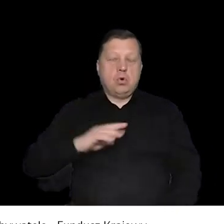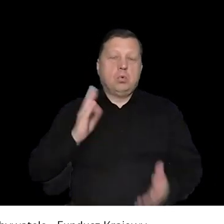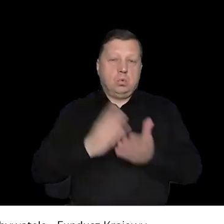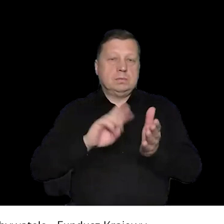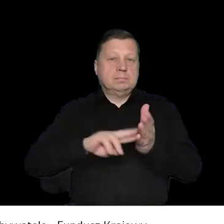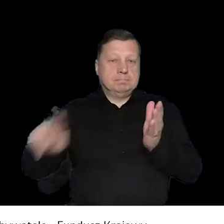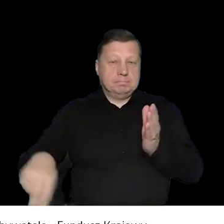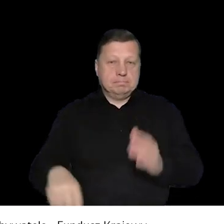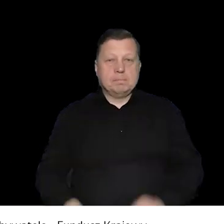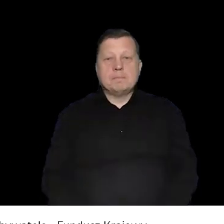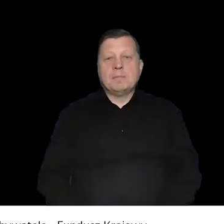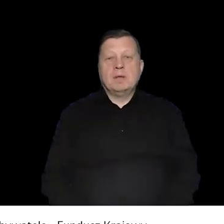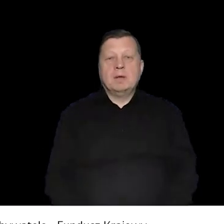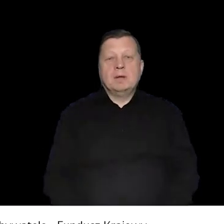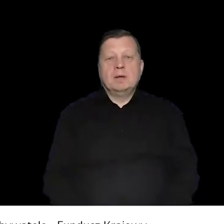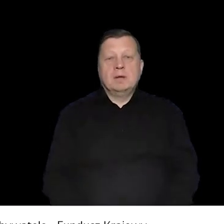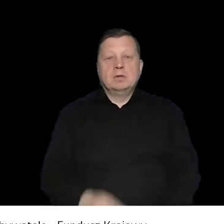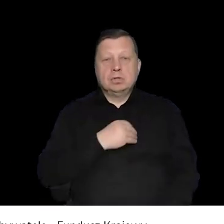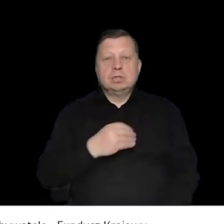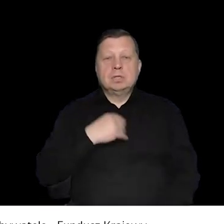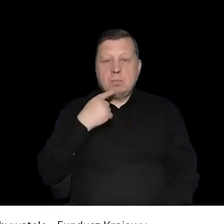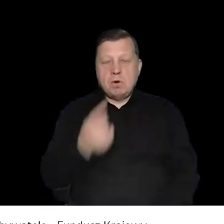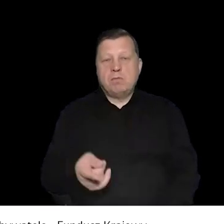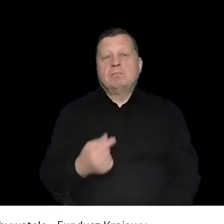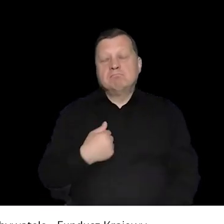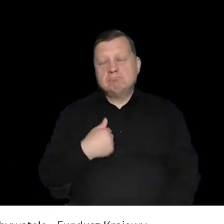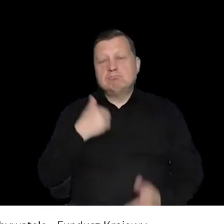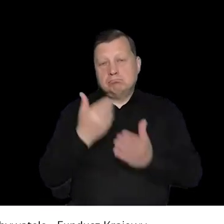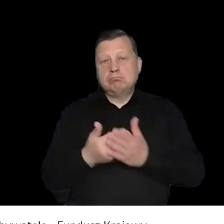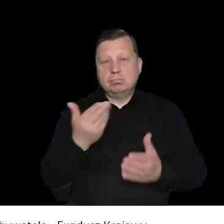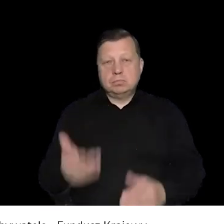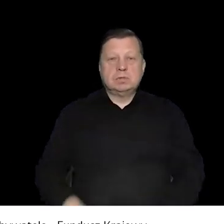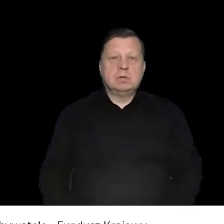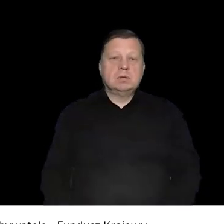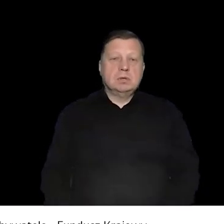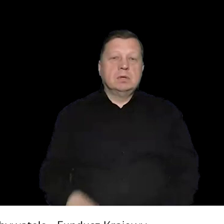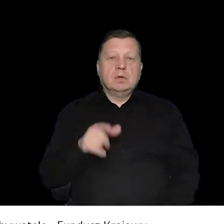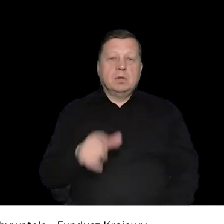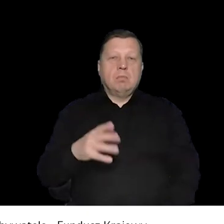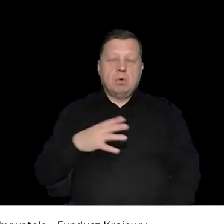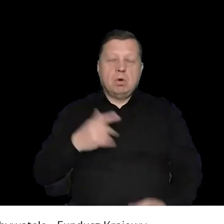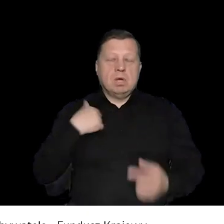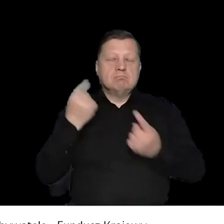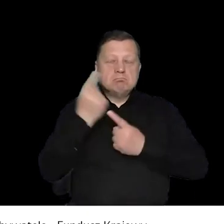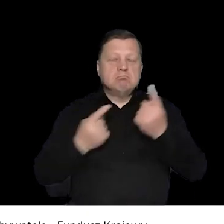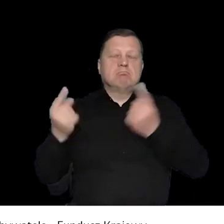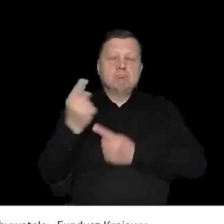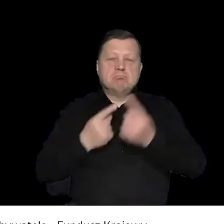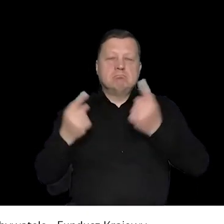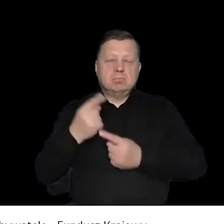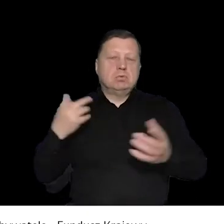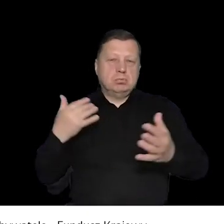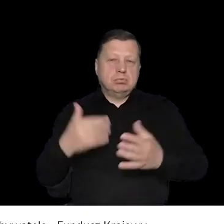przesłużyłem 31 lat, odszedłem rok temu i tak szczerze powiedziawszy,